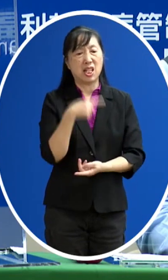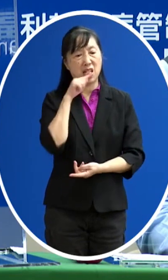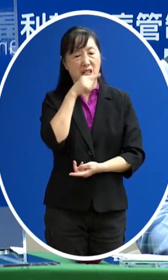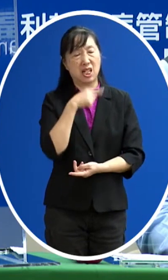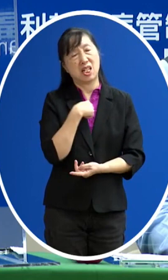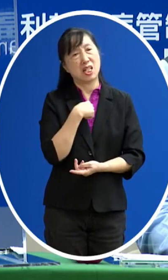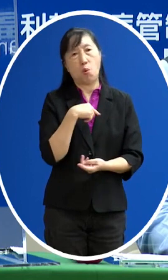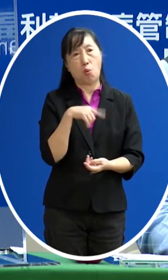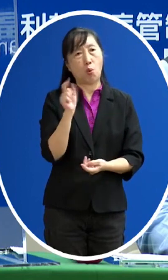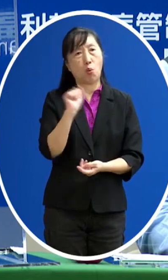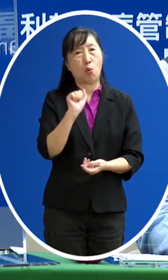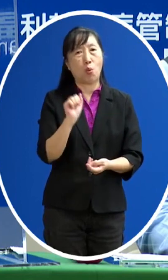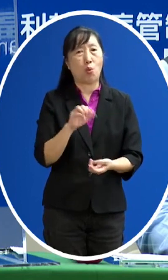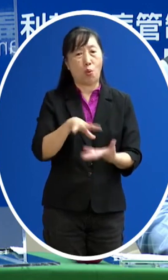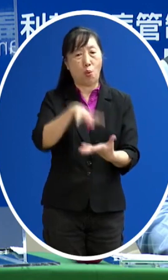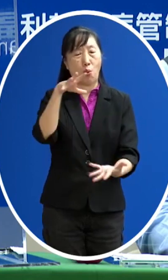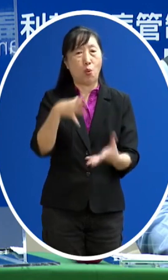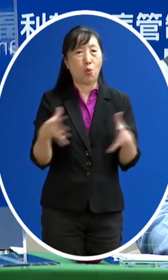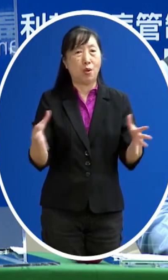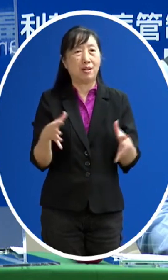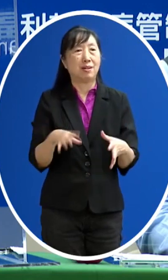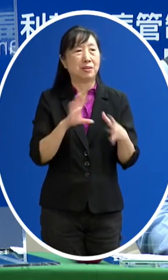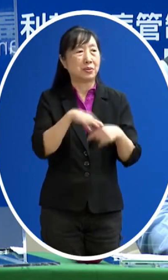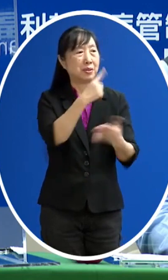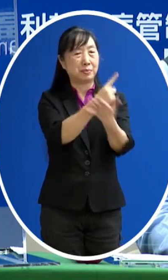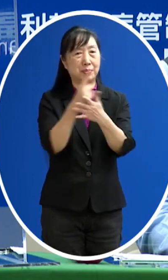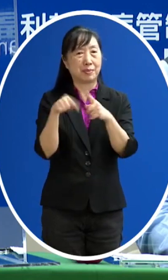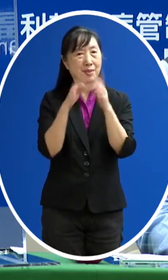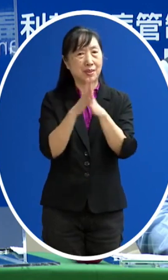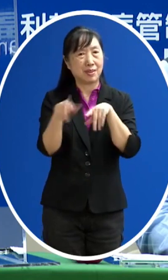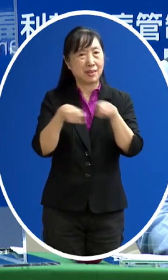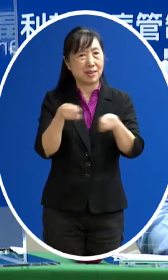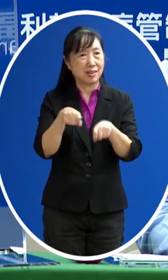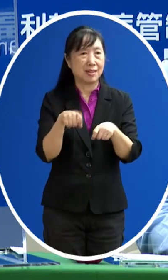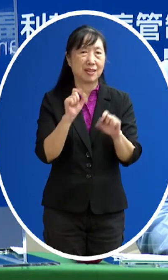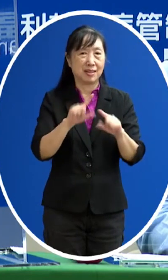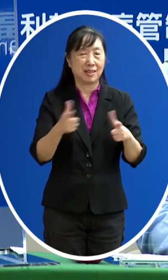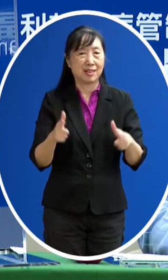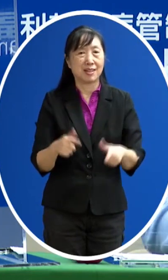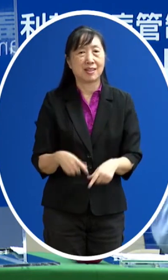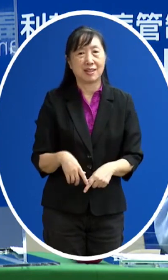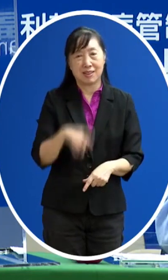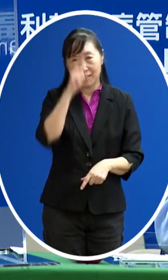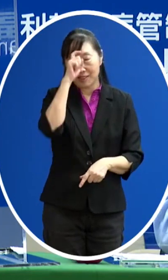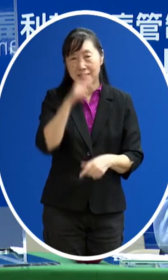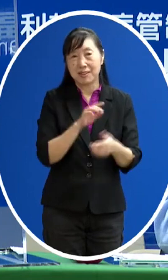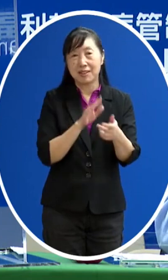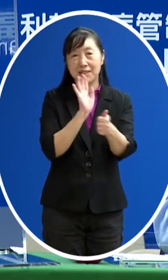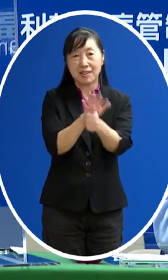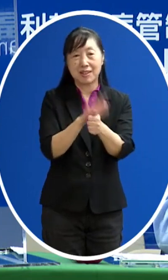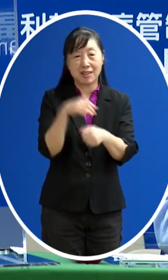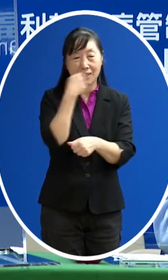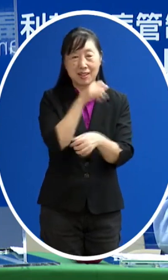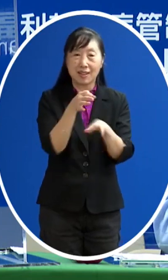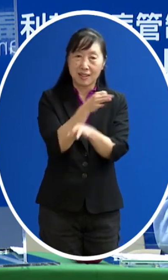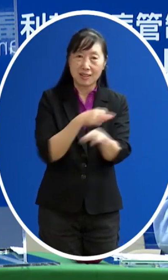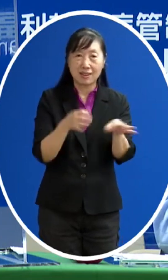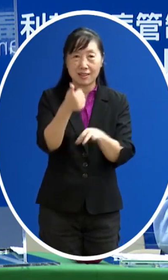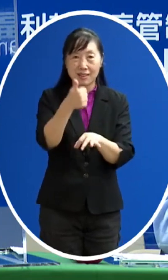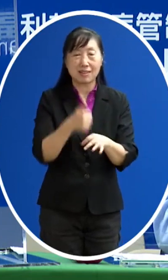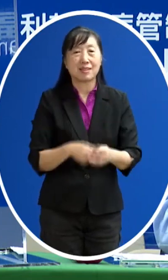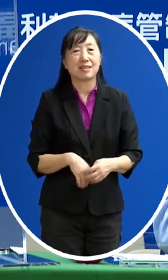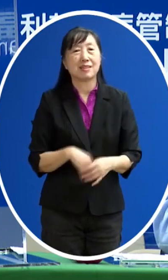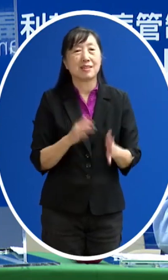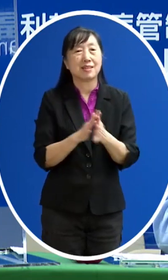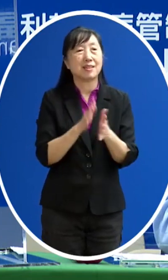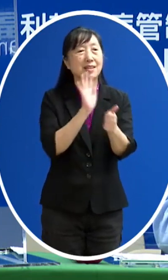當然我想每個人都有他一個用途有一個期待 那希望能夠對臺灣的經濟尤其我們的庶